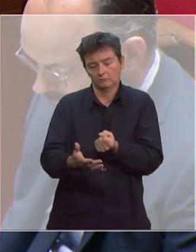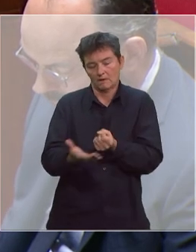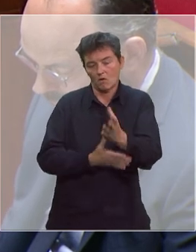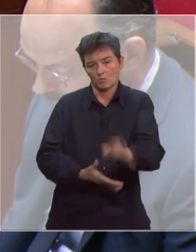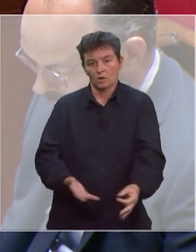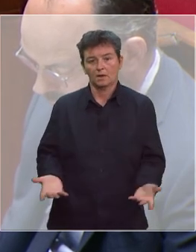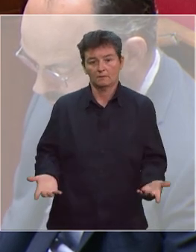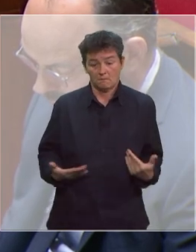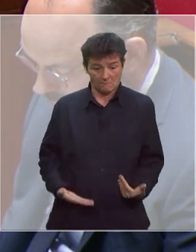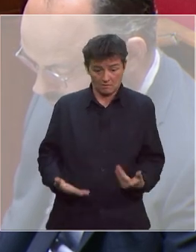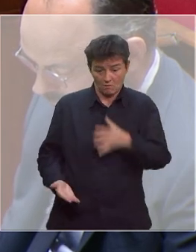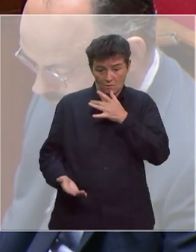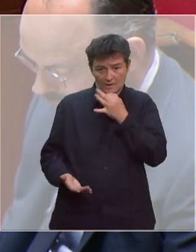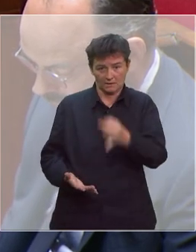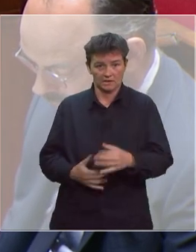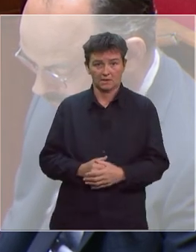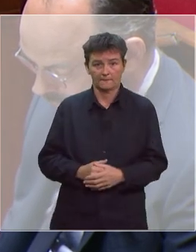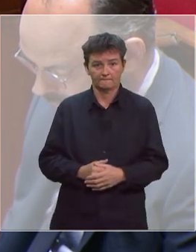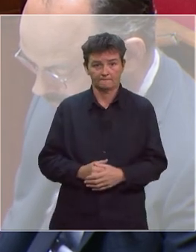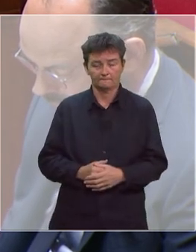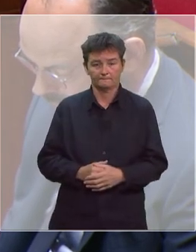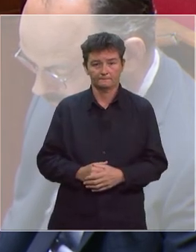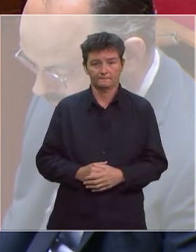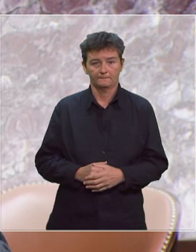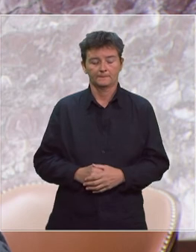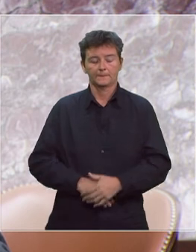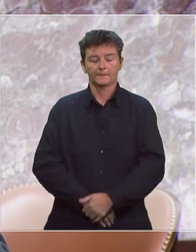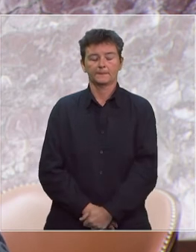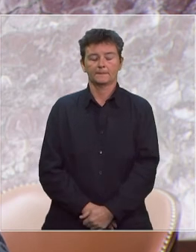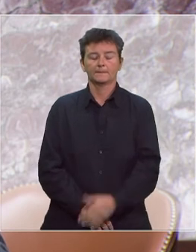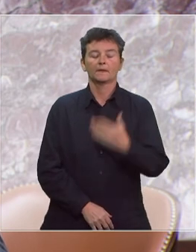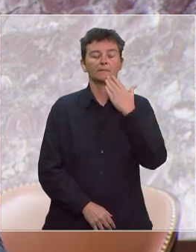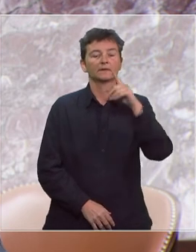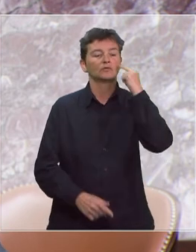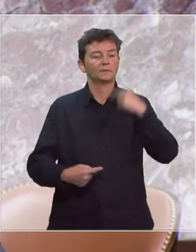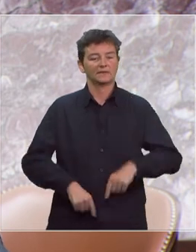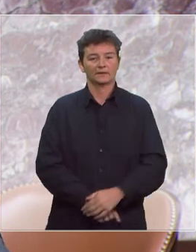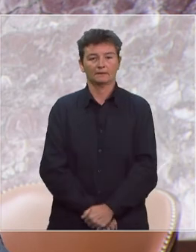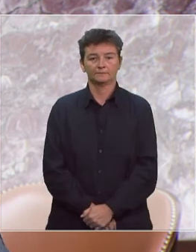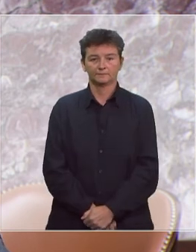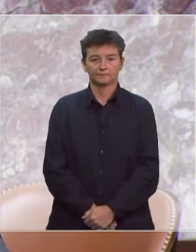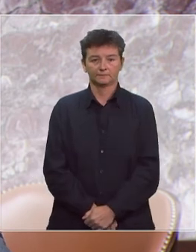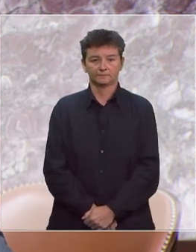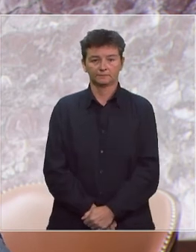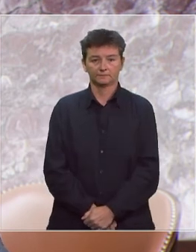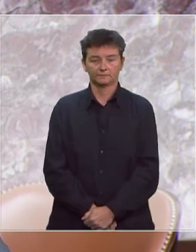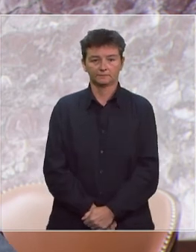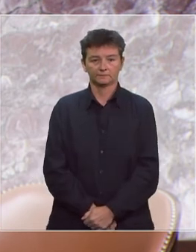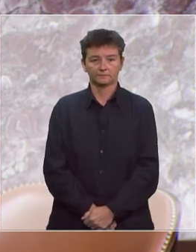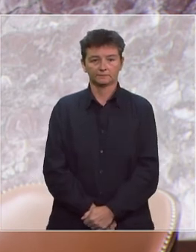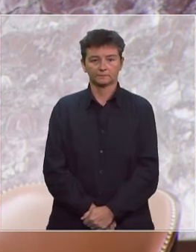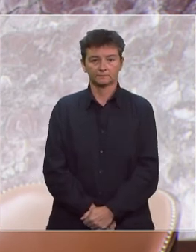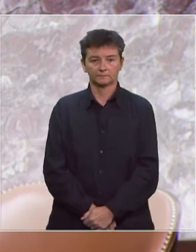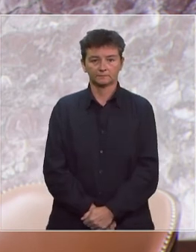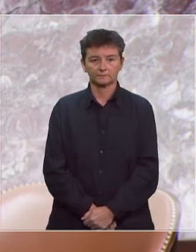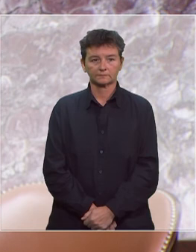ce sens. Mais à ce stade, je le redis, la doctrine n'a pas évolué. Merci, monsieur le ministre. La parole est à